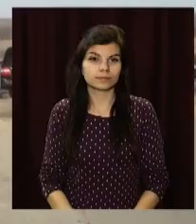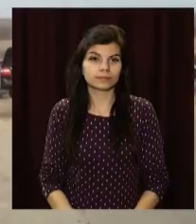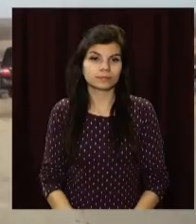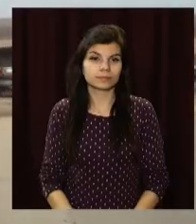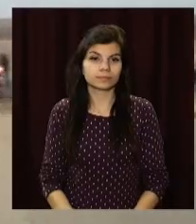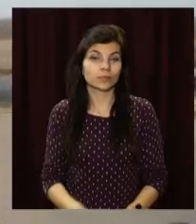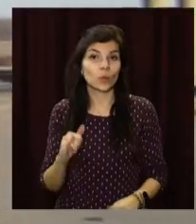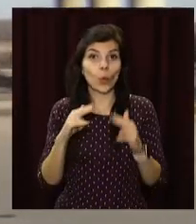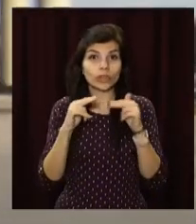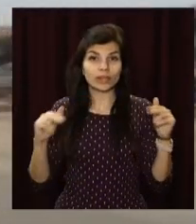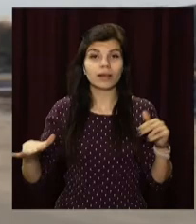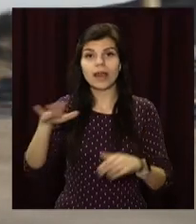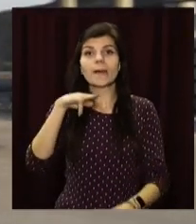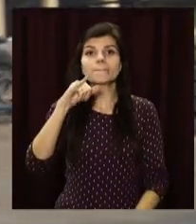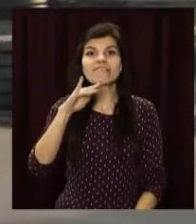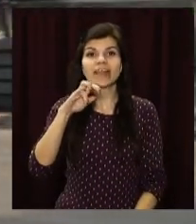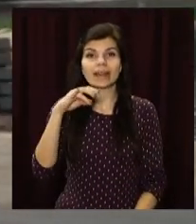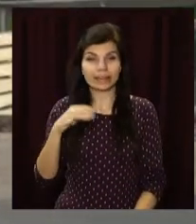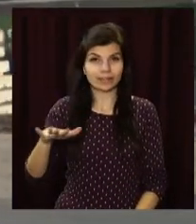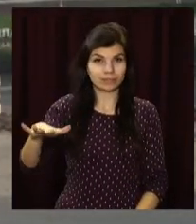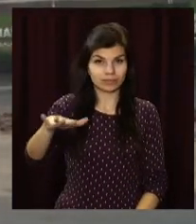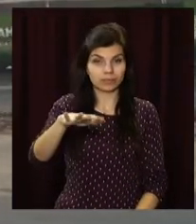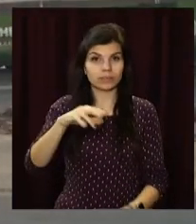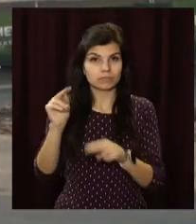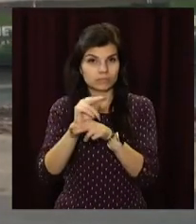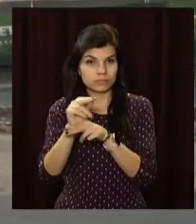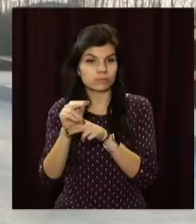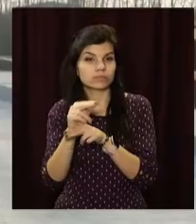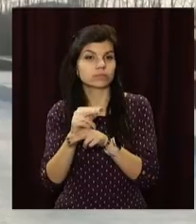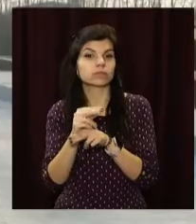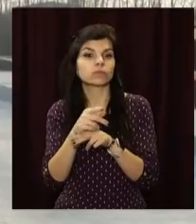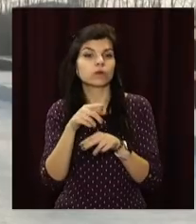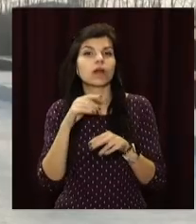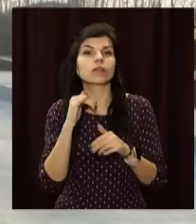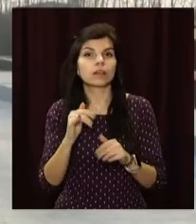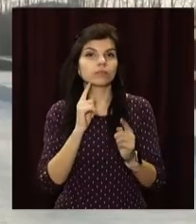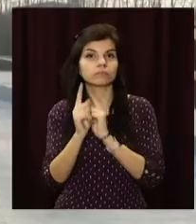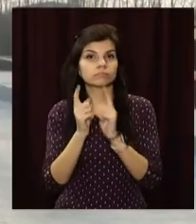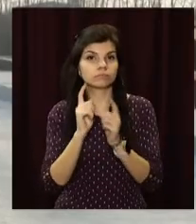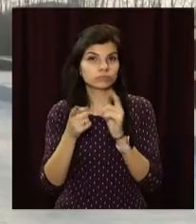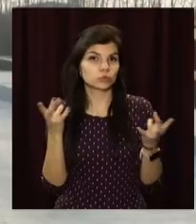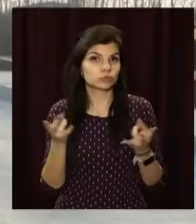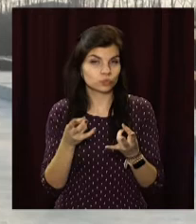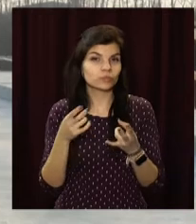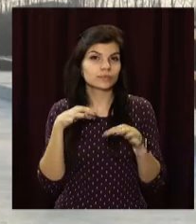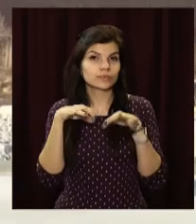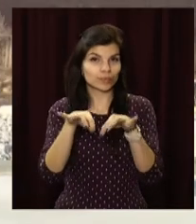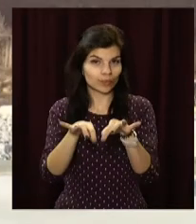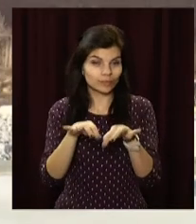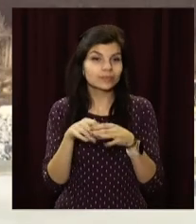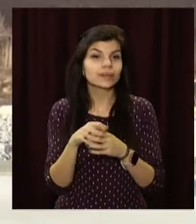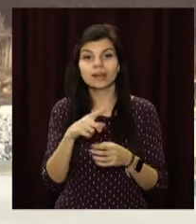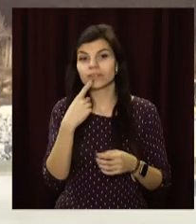У Дніпрі на південному обході кипить робота. Вже звели переправу для проїзду сільгосптехніки. У службі автомобільних доріг